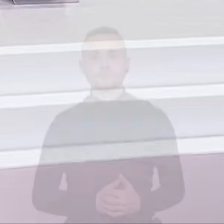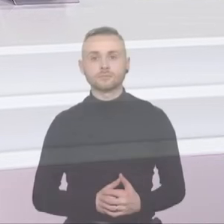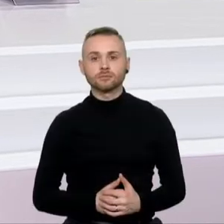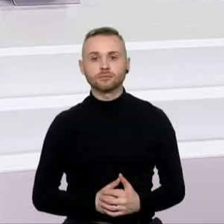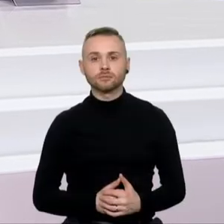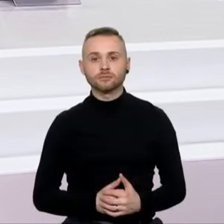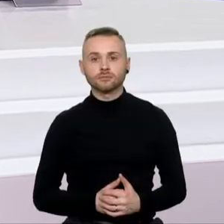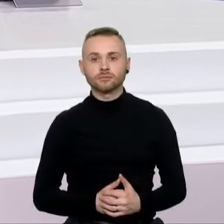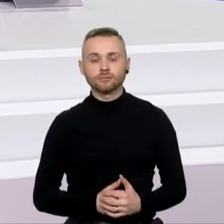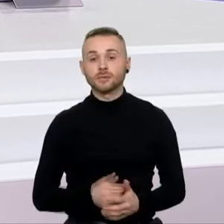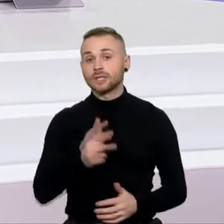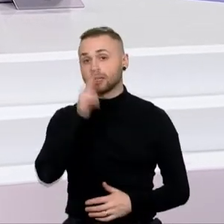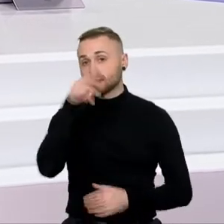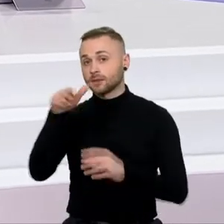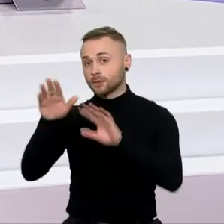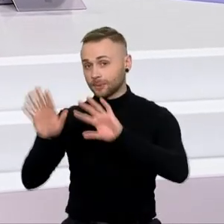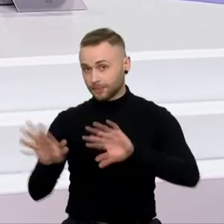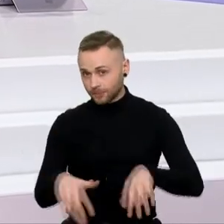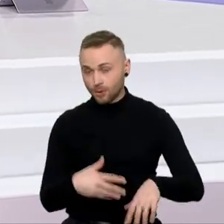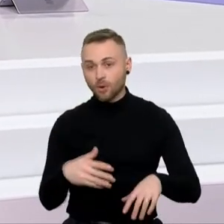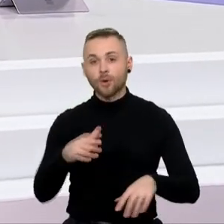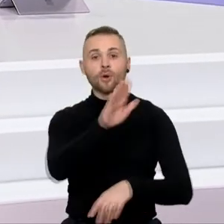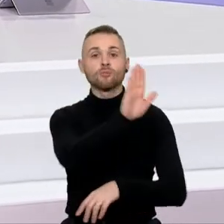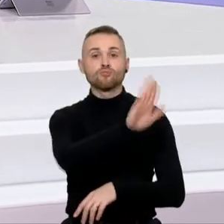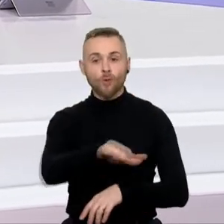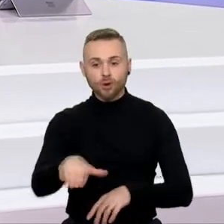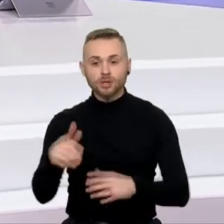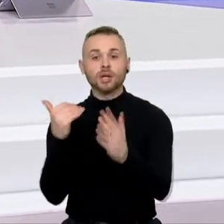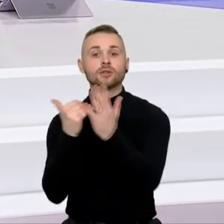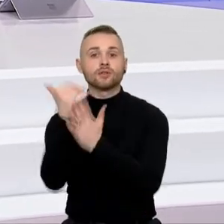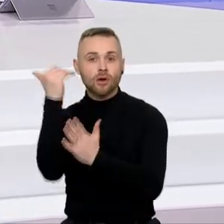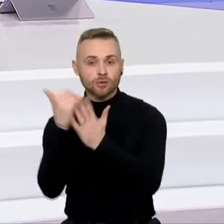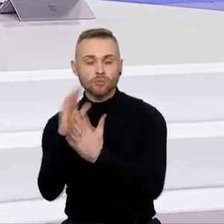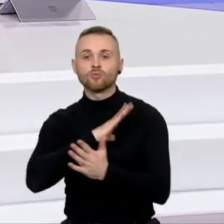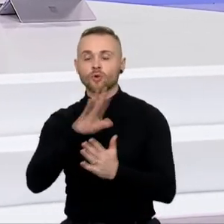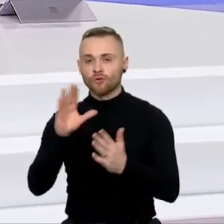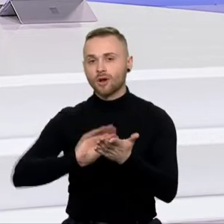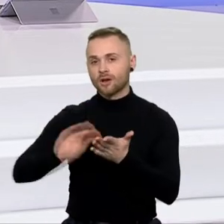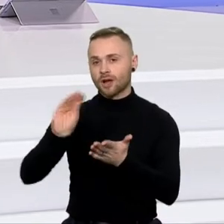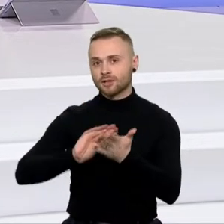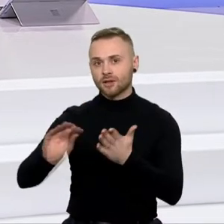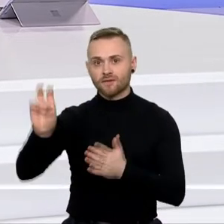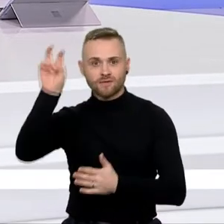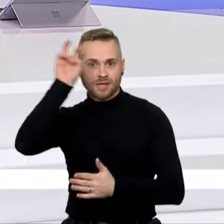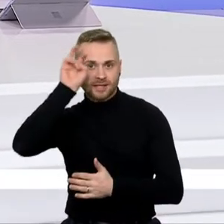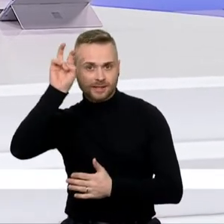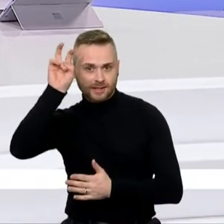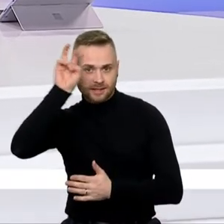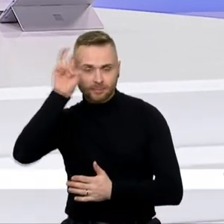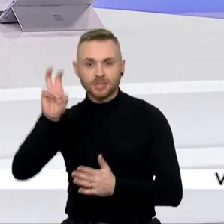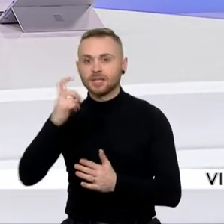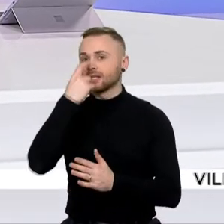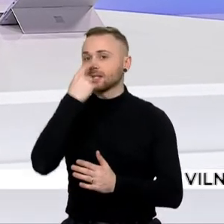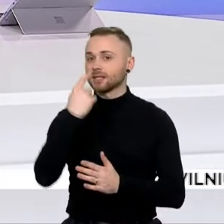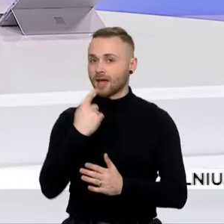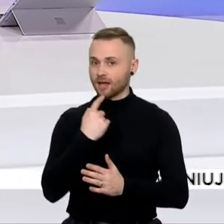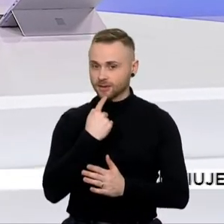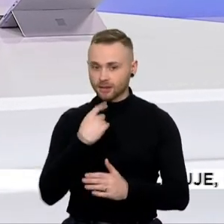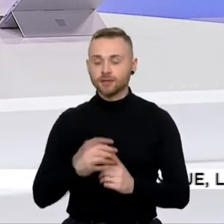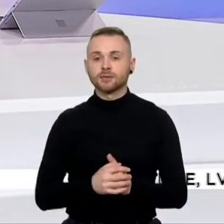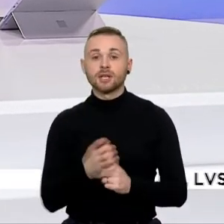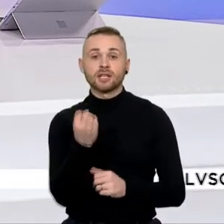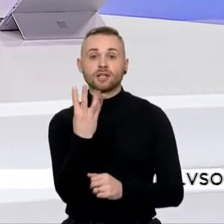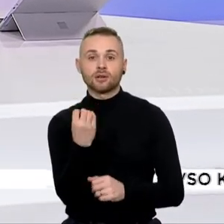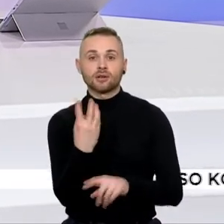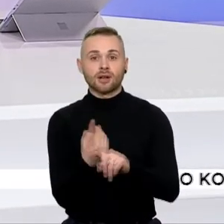Po trijų metų pertraukos moksleivį ir suaugusiai rašė nacionalinį diktantą. 14 kartą suranktame konkurse